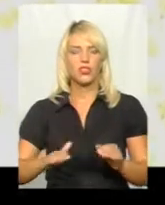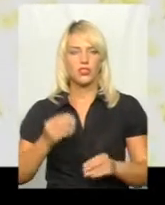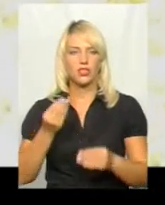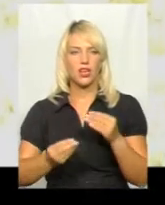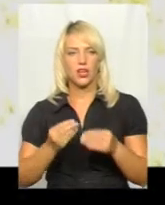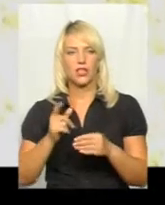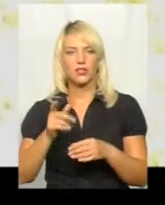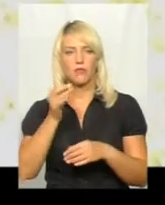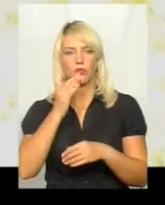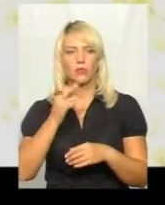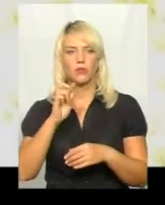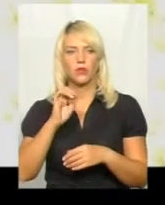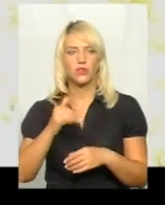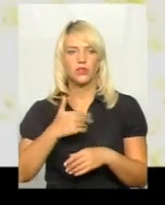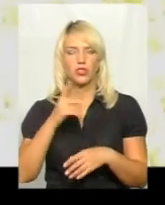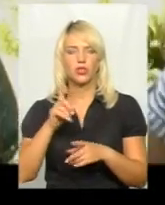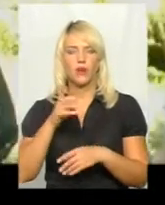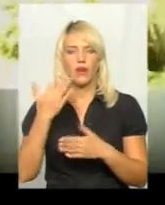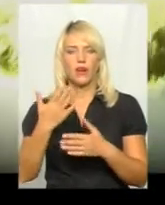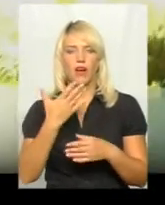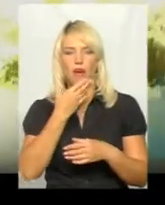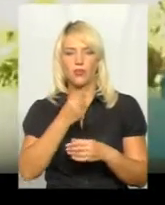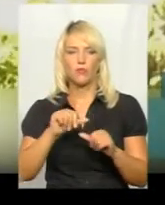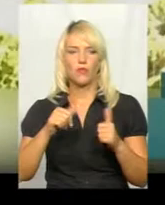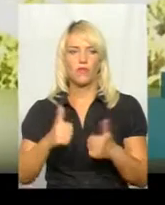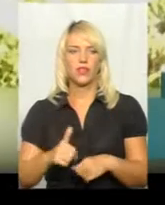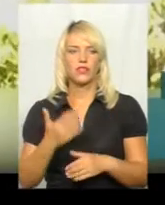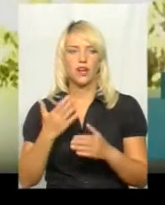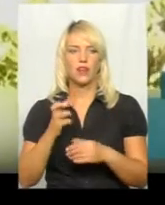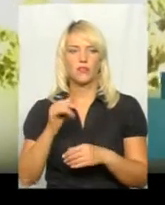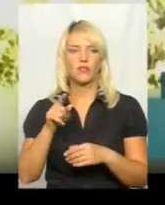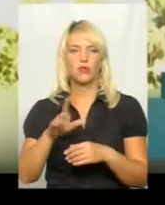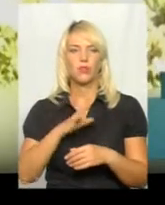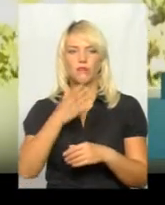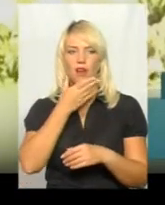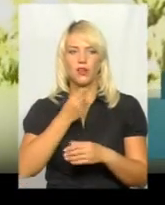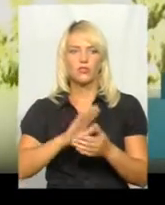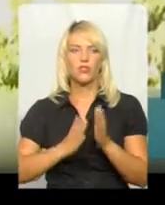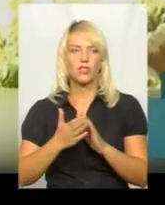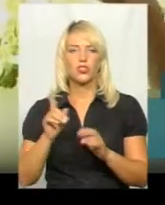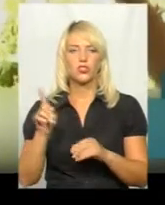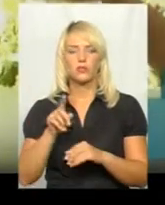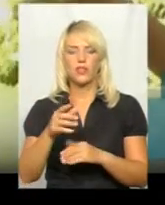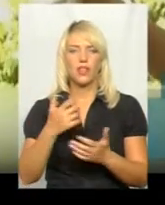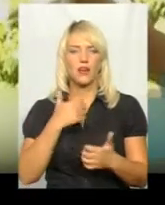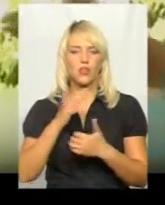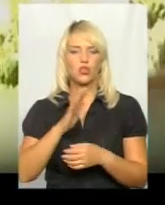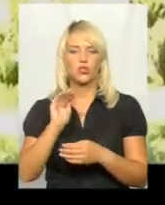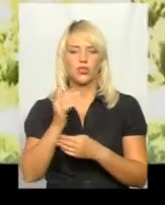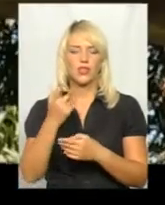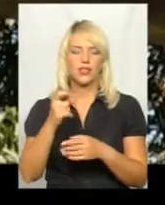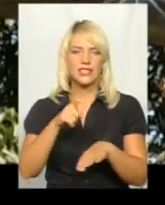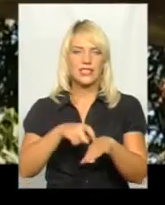подобається. Дуже хотіло б, щоб вони були в охайному вигляді. Якби вони були в хорошому стані, щоб ти не хвилювався, що дитина десь зачепиться,